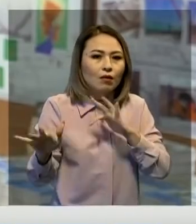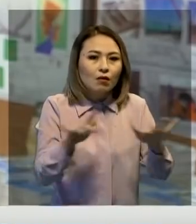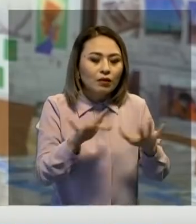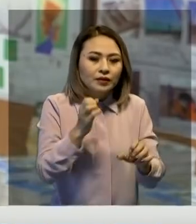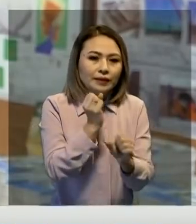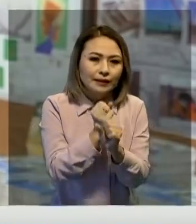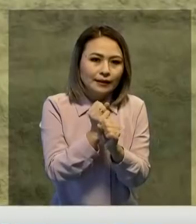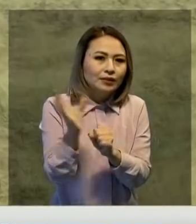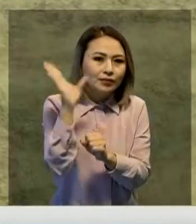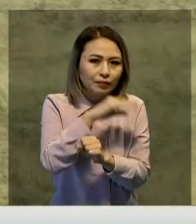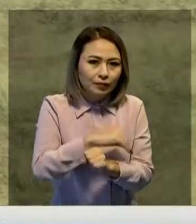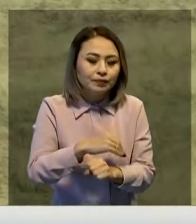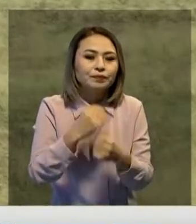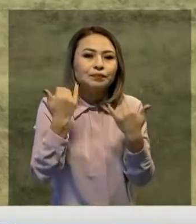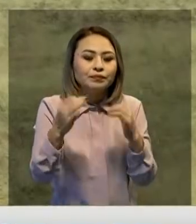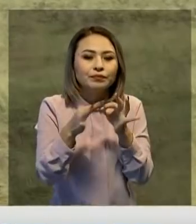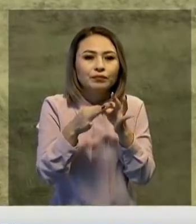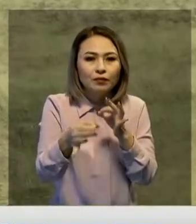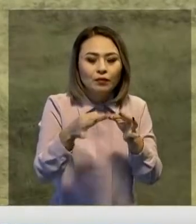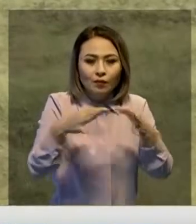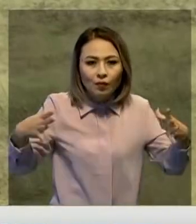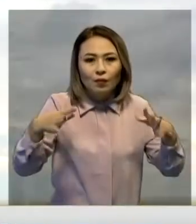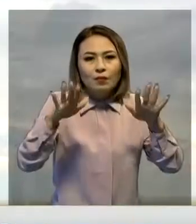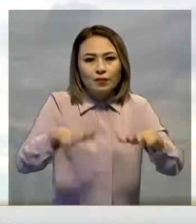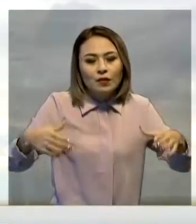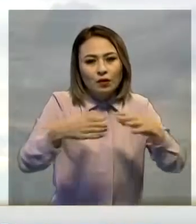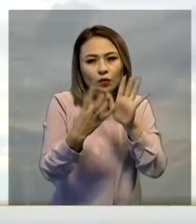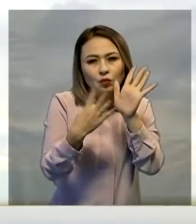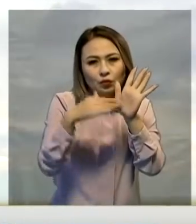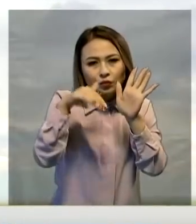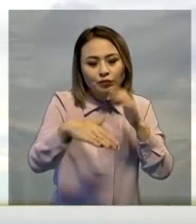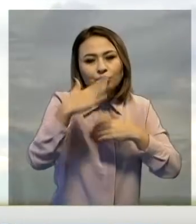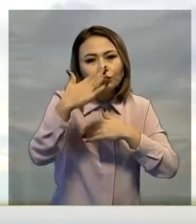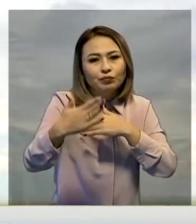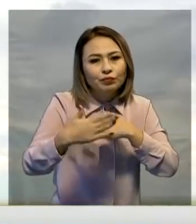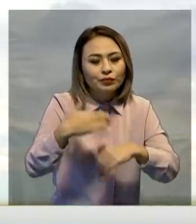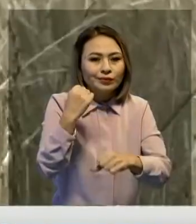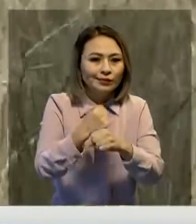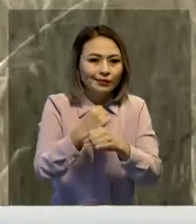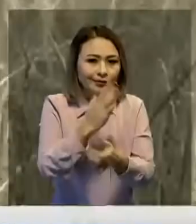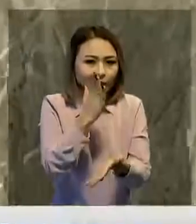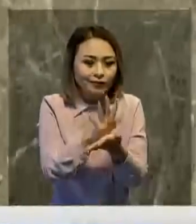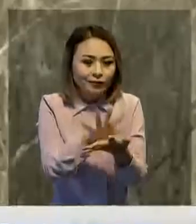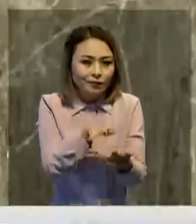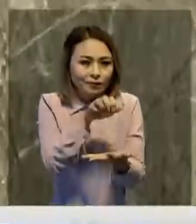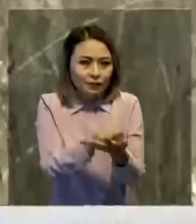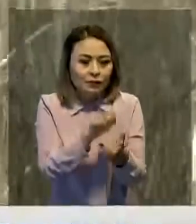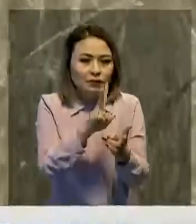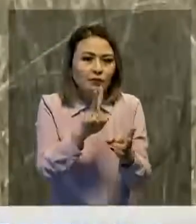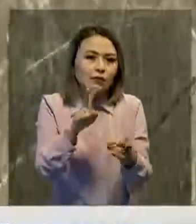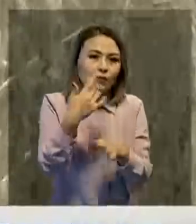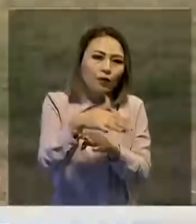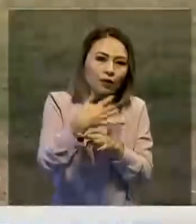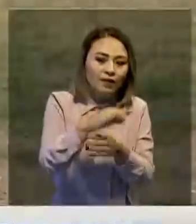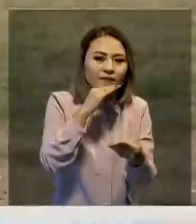қолдануға жарамды. Ядролық полигонның тоғыз мүміндінастам шаршметрі аумағы ластанған кей жері аспан астында